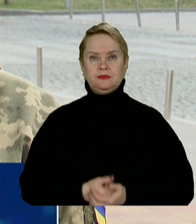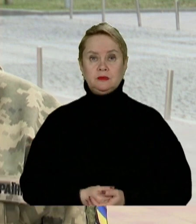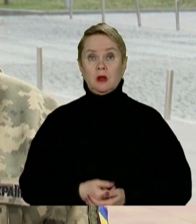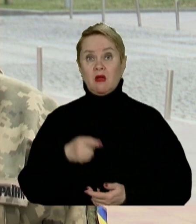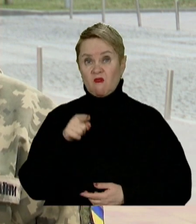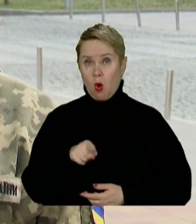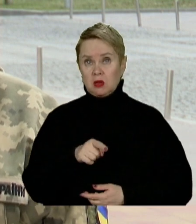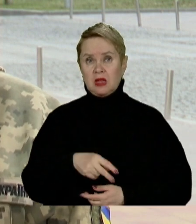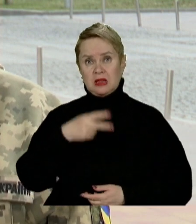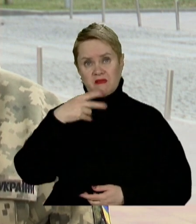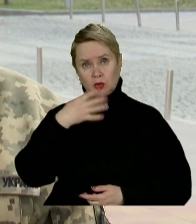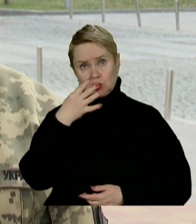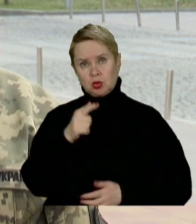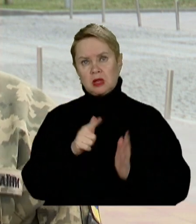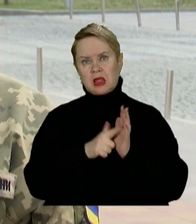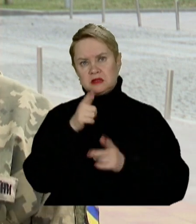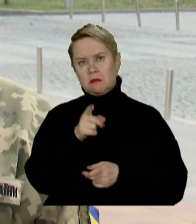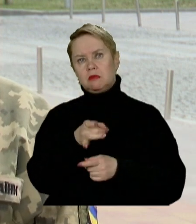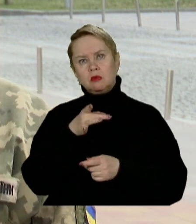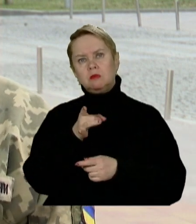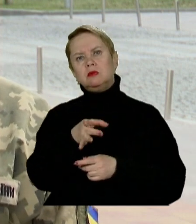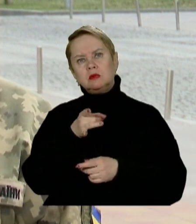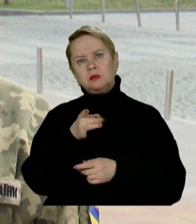І от вони і 24 на 7 б'ють.